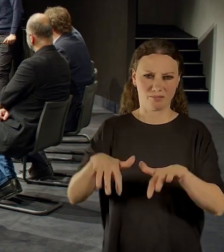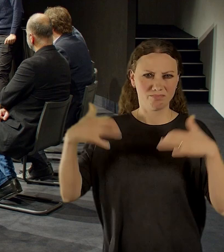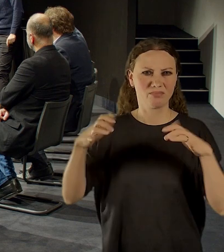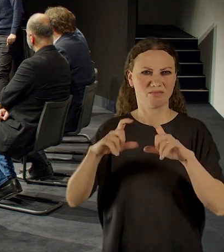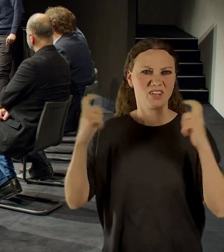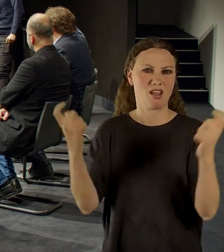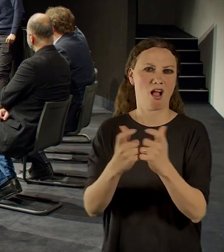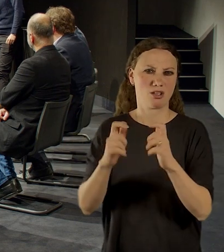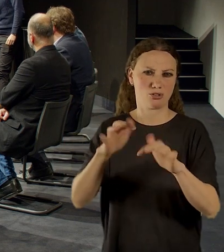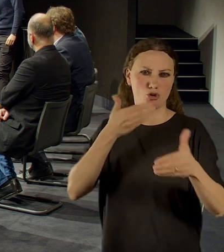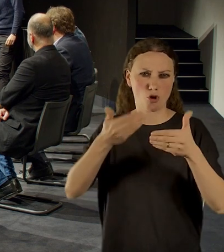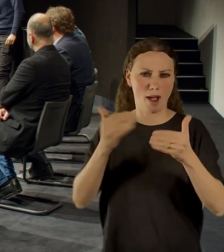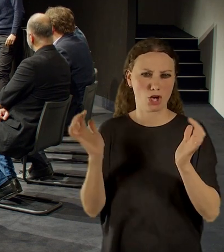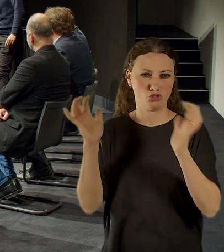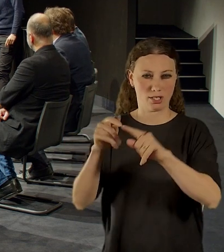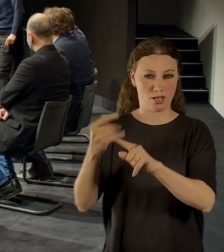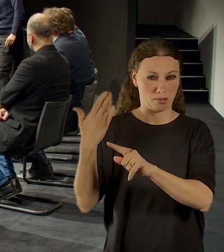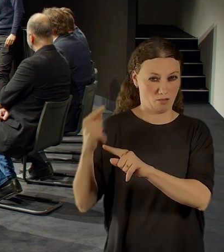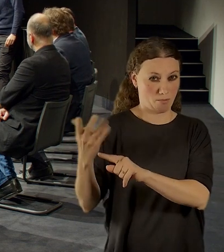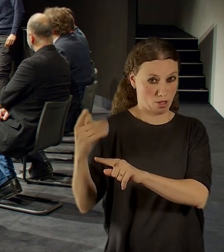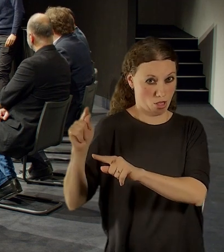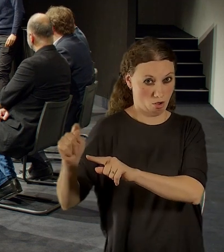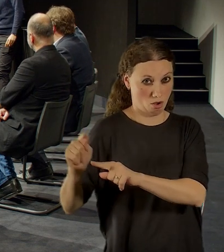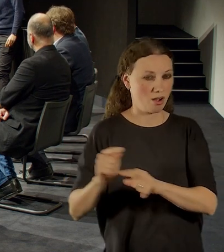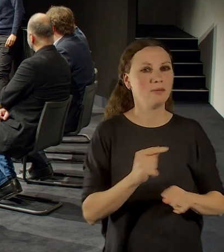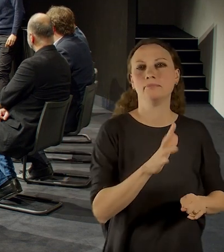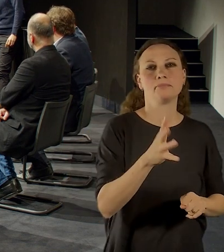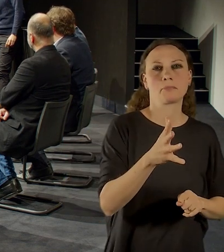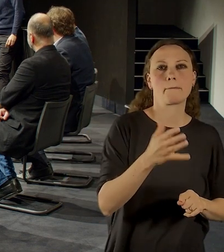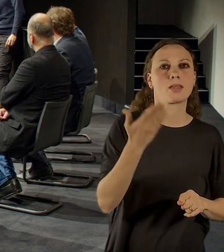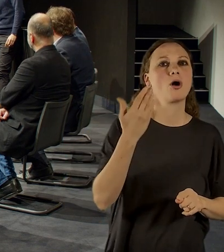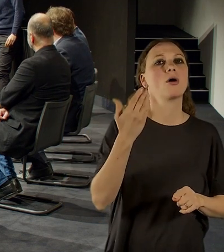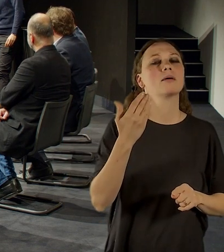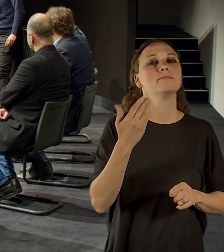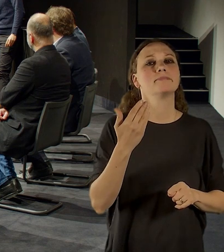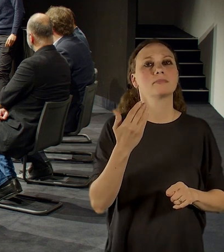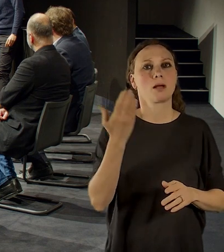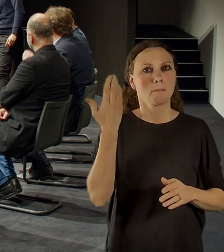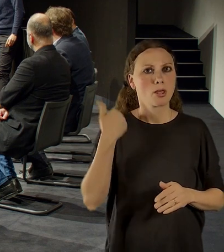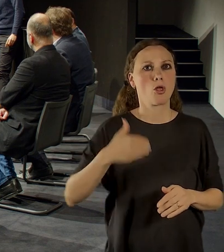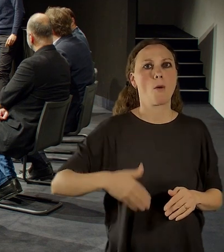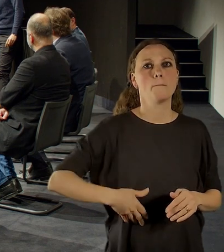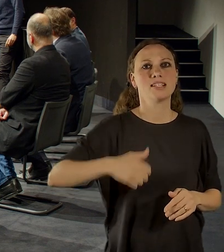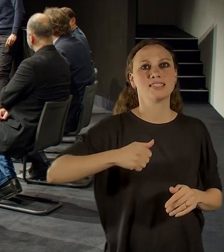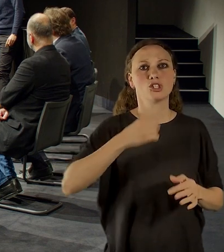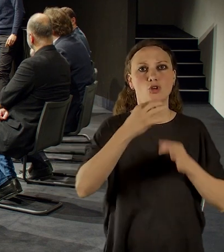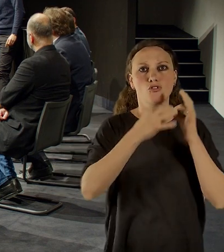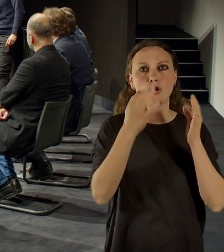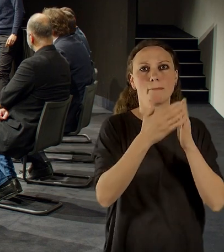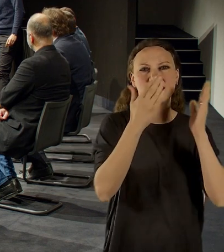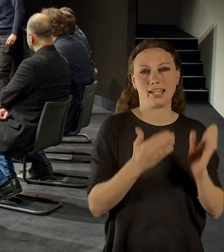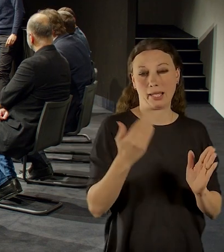dneska je zničená ta budova v budově bývalého ministerstva informatiky, kde kdysi byla, mimo jiné, také mělo několik kanceláří